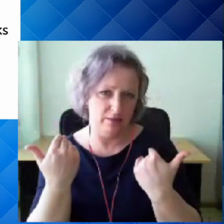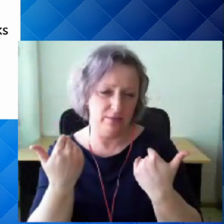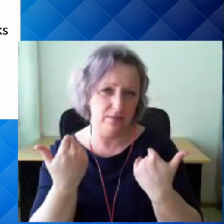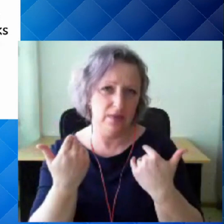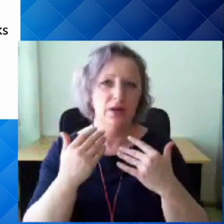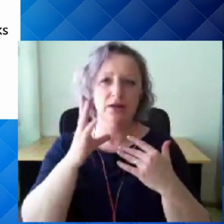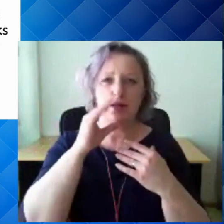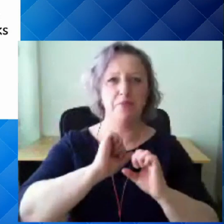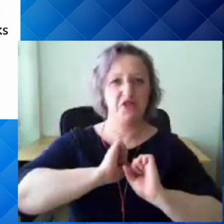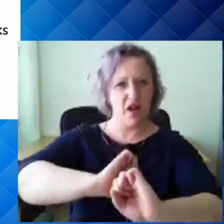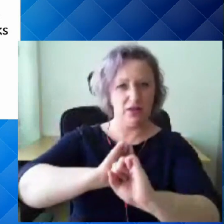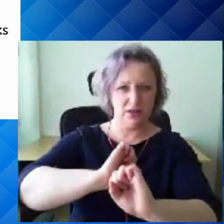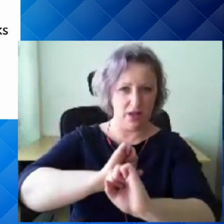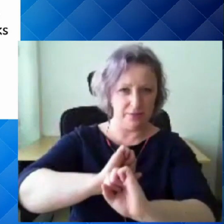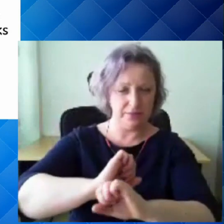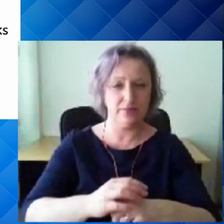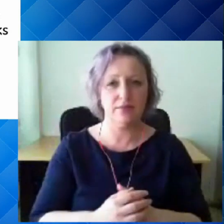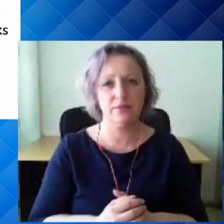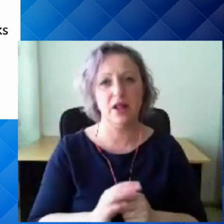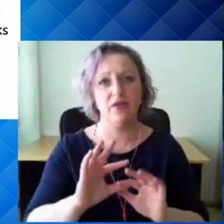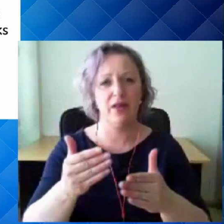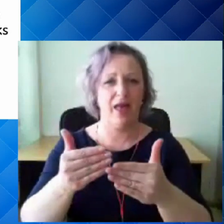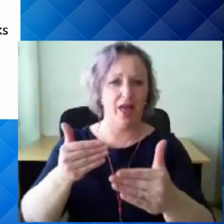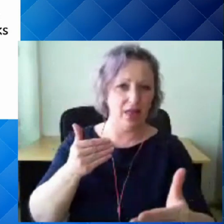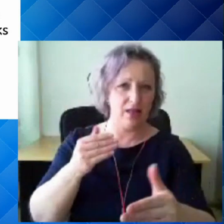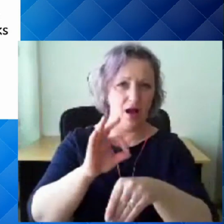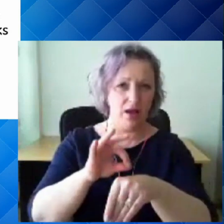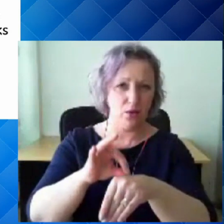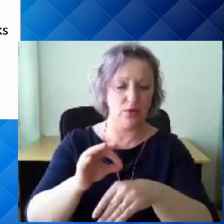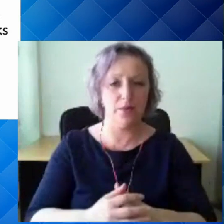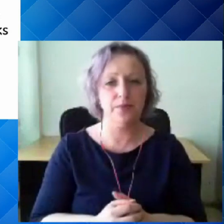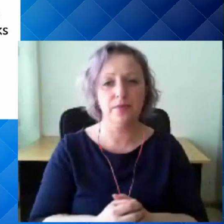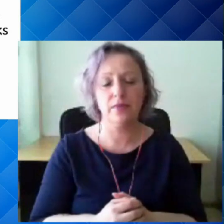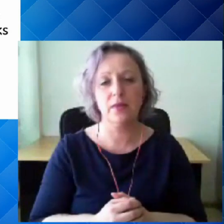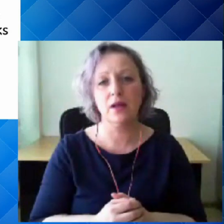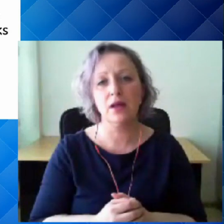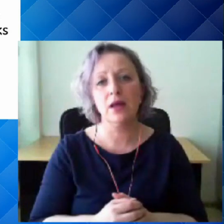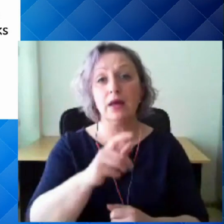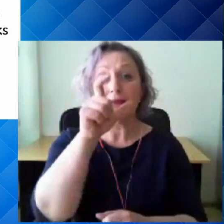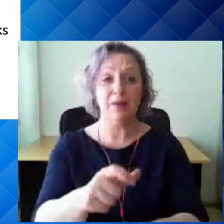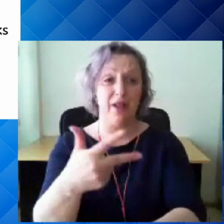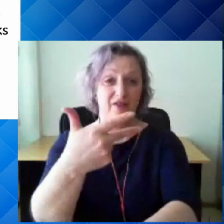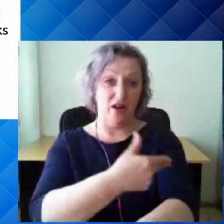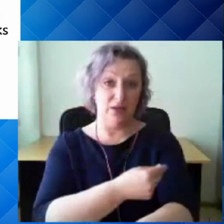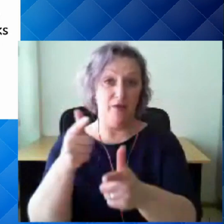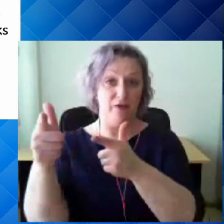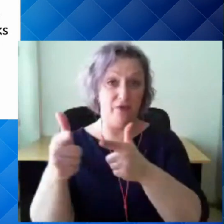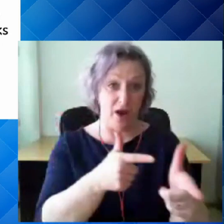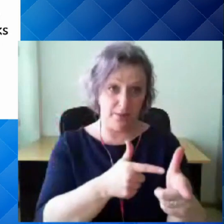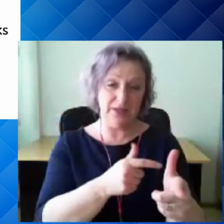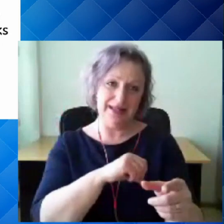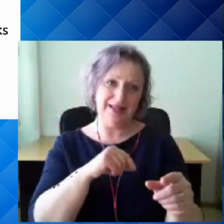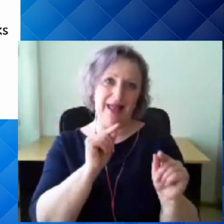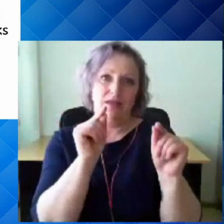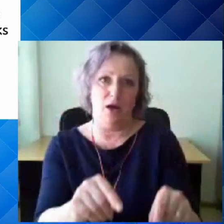haiguse ennetamisel. Ka vaktsineeritud inimene võib nagatuda ja